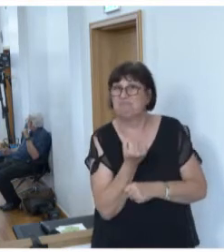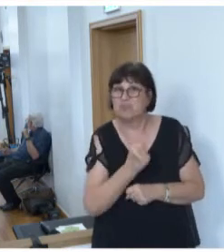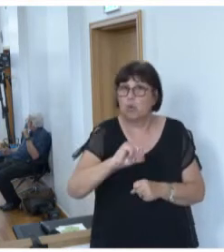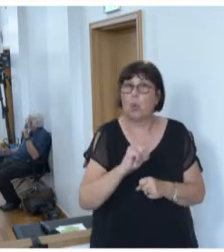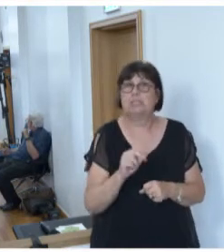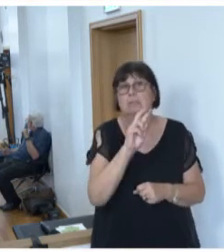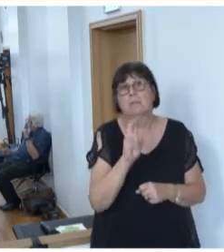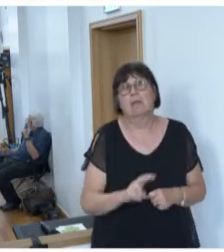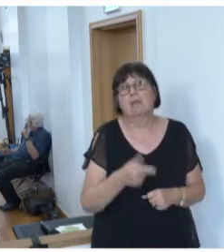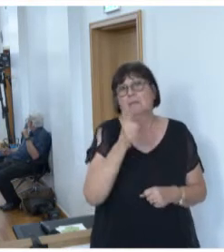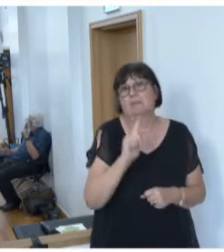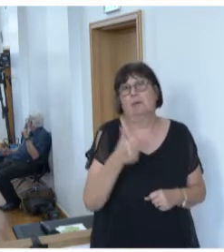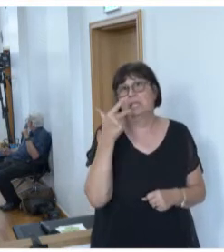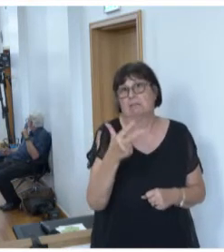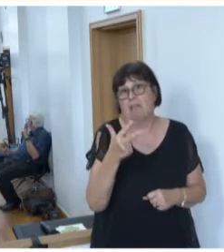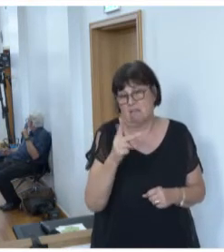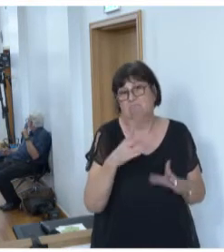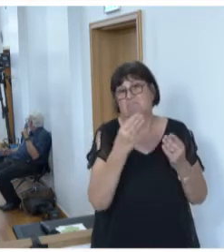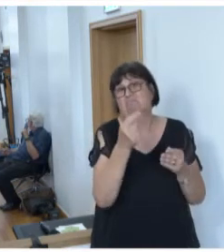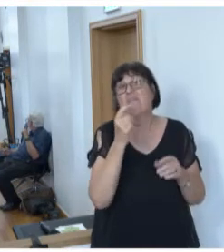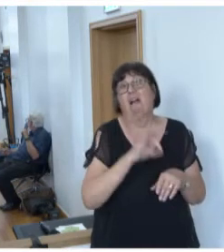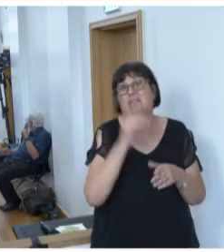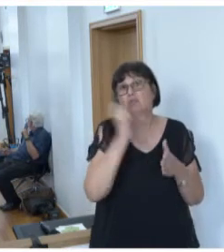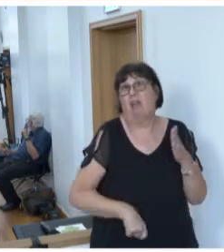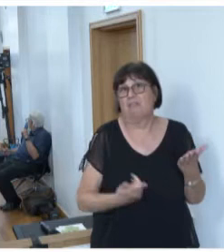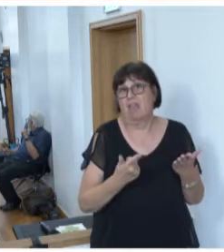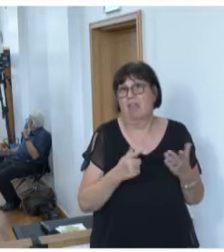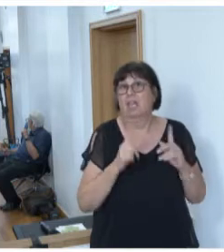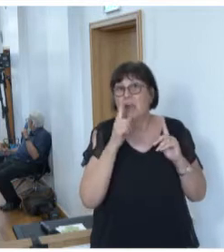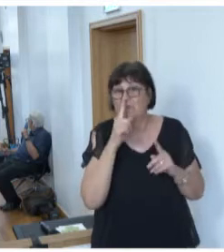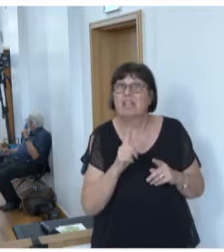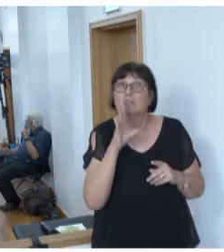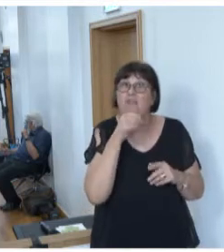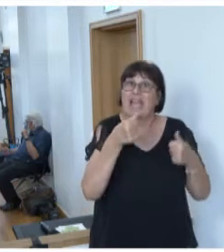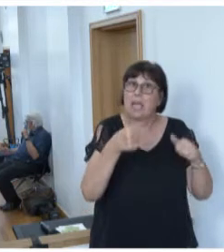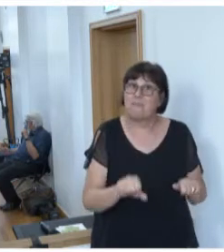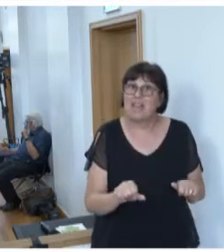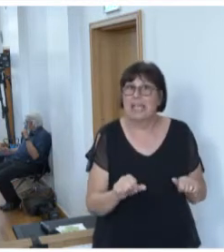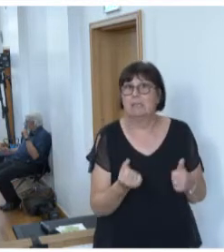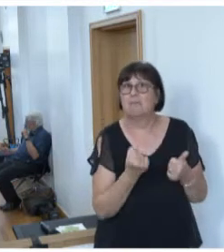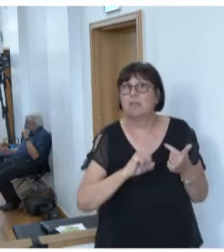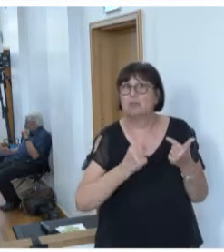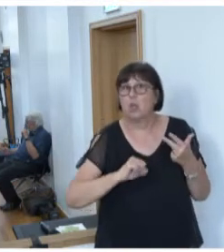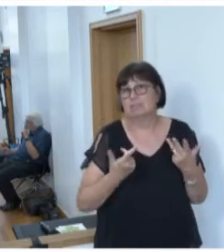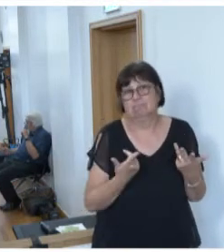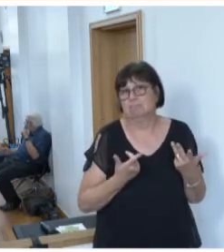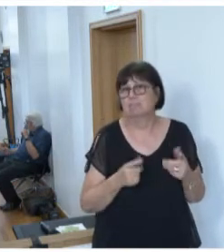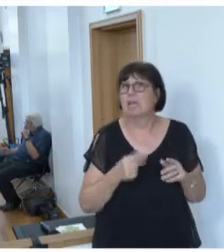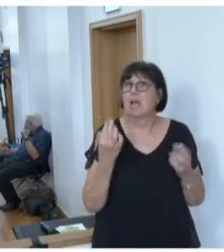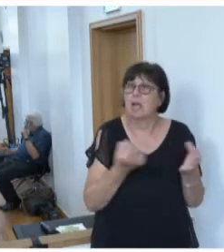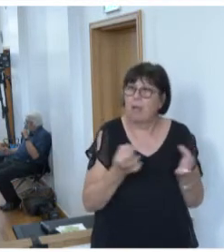203 StGB unter Strafe. Da die Schweigepflicht an verschiedenen Stellen rechtlich normiert ist, braucht es für die